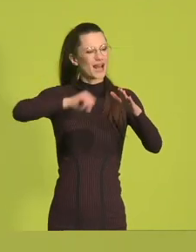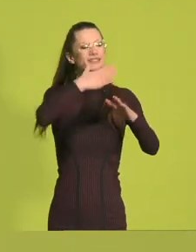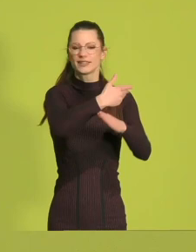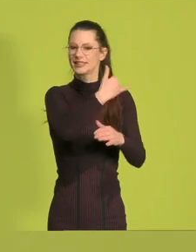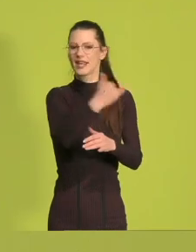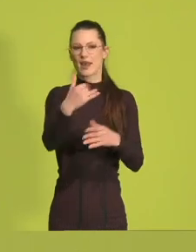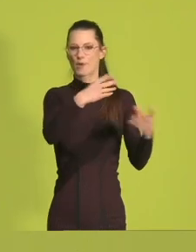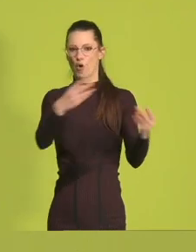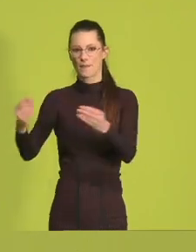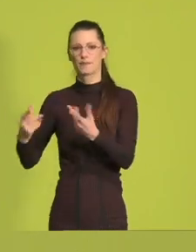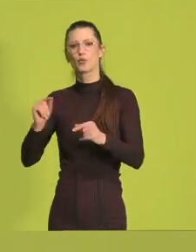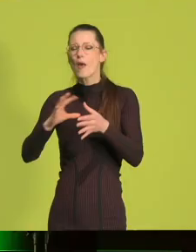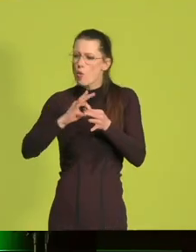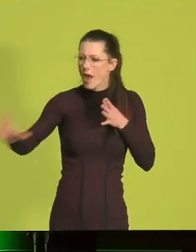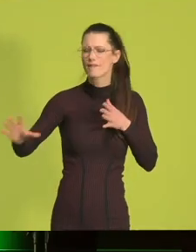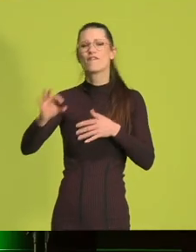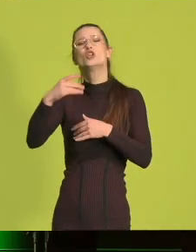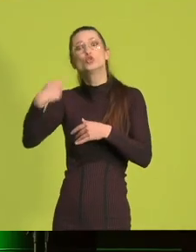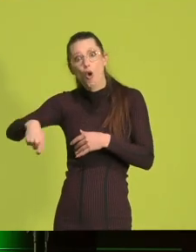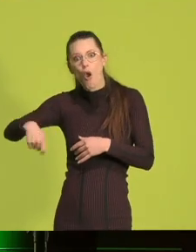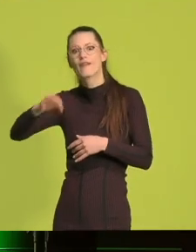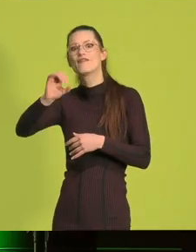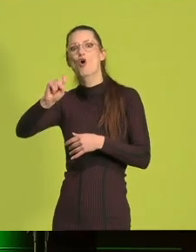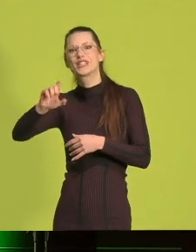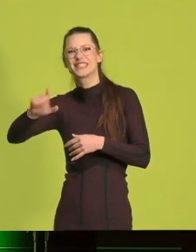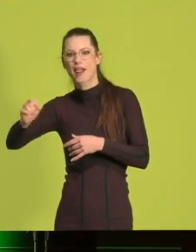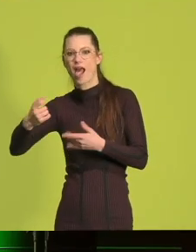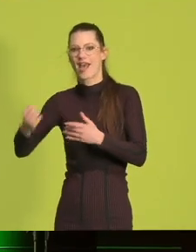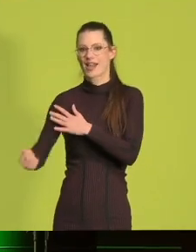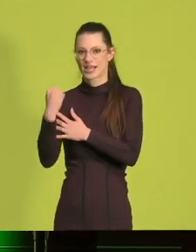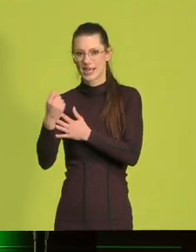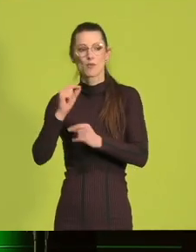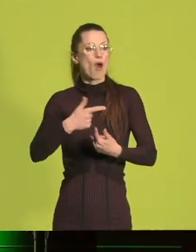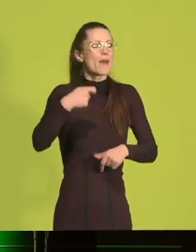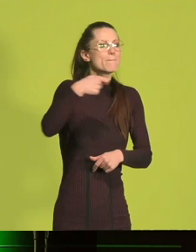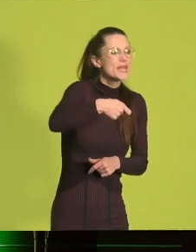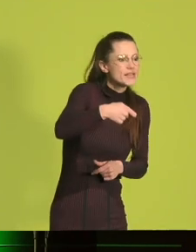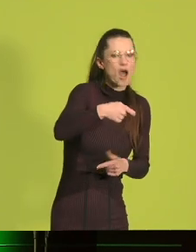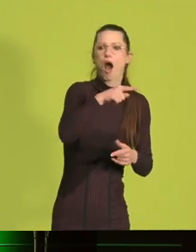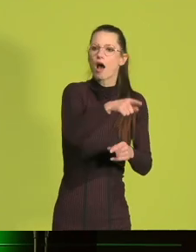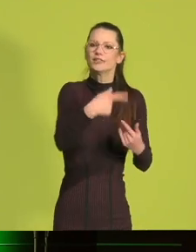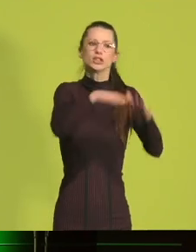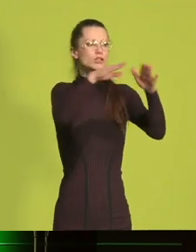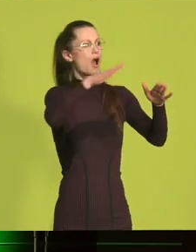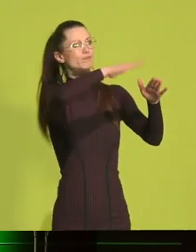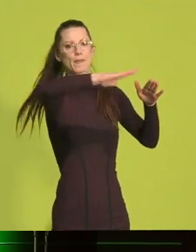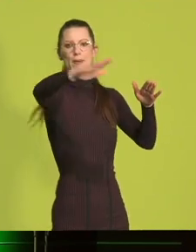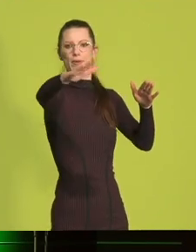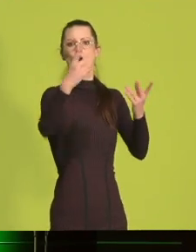teuren fossilen Energien, und zwar auf dem Dach von Mieterinnen und Mietern. Wenn wir 200